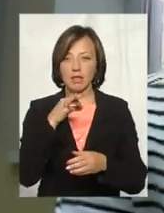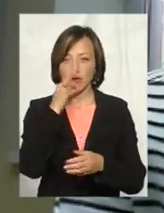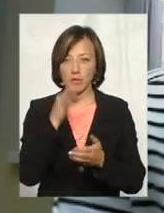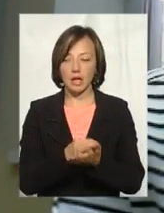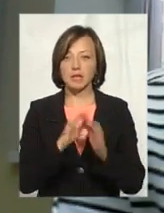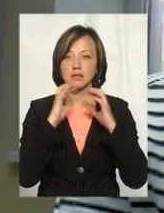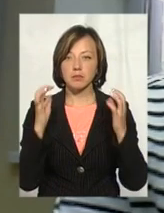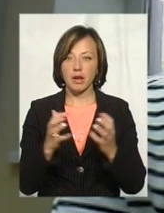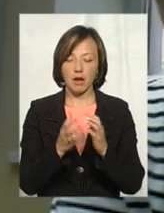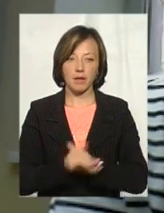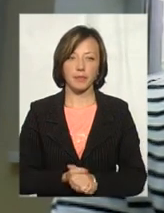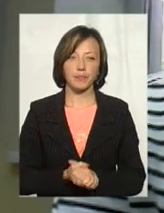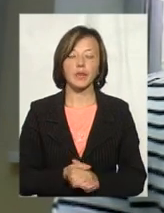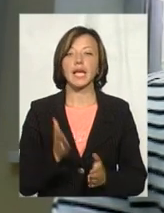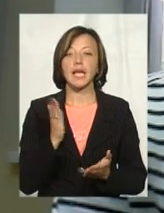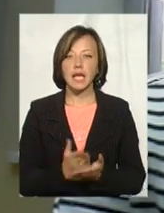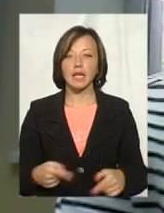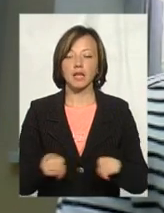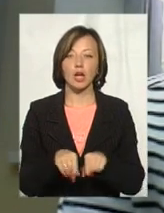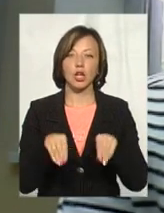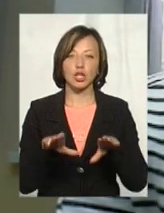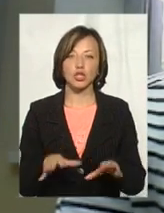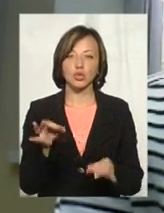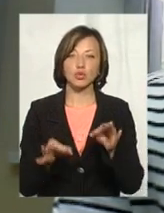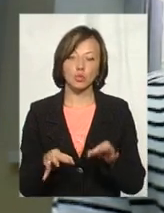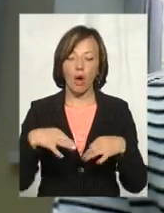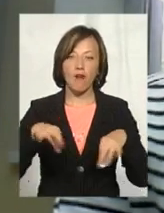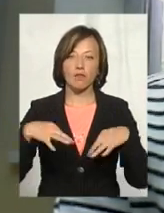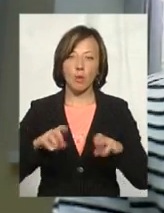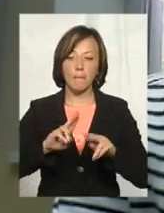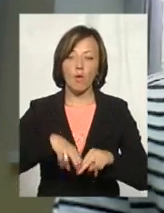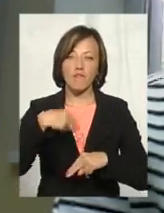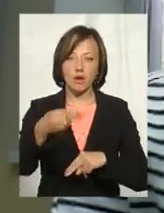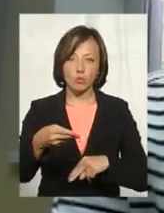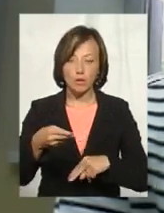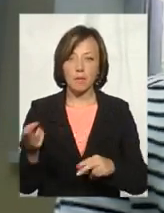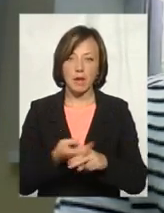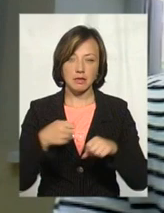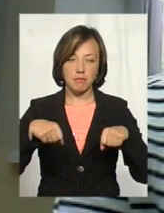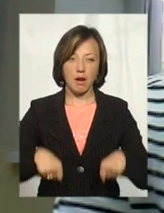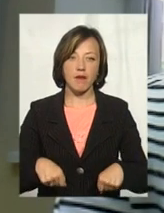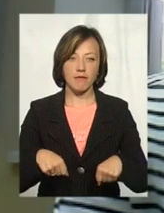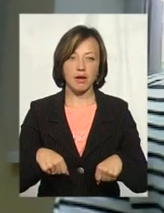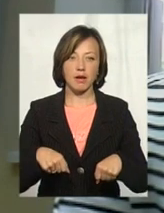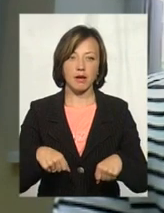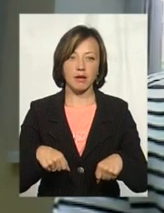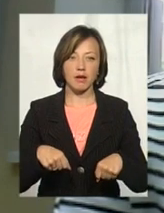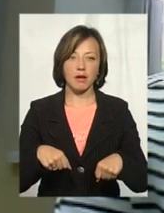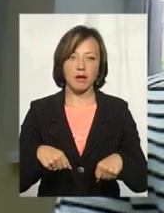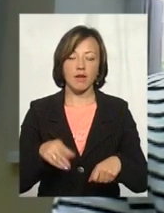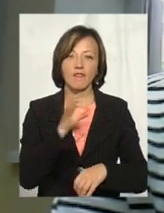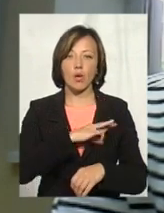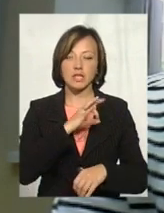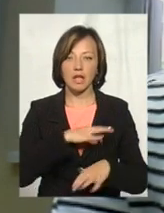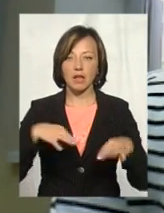періодах спільного розслідування. І є таке рішення туди, що авто повернути перевізникам, але без права реалізації тих транспортних засобів,